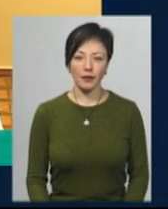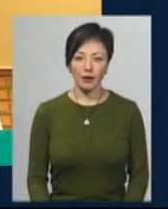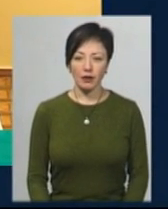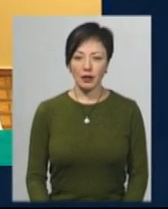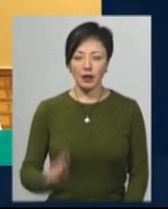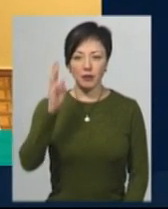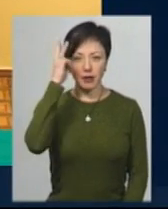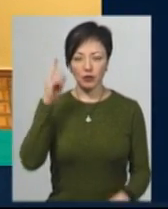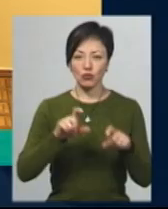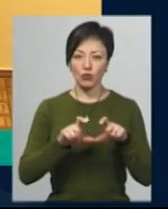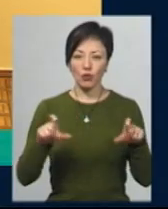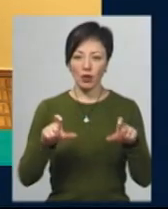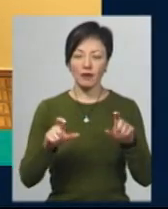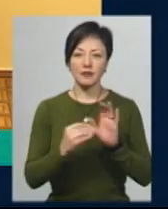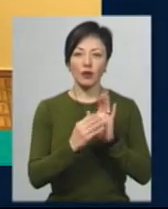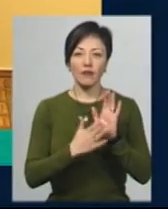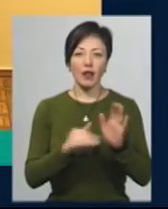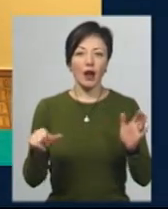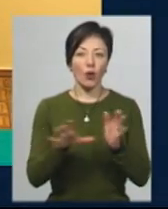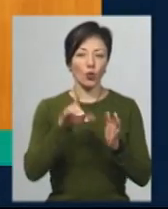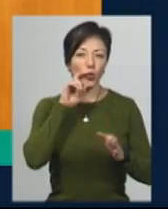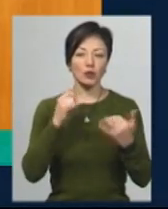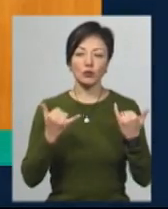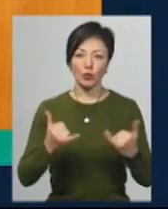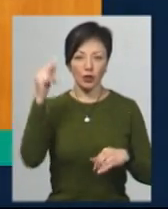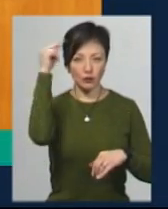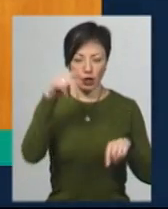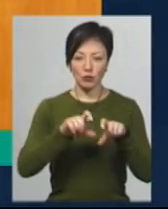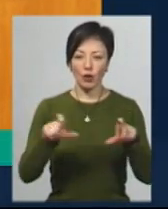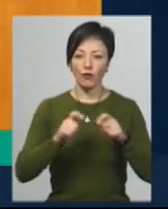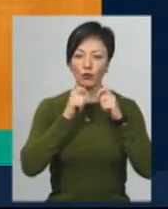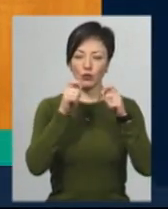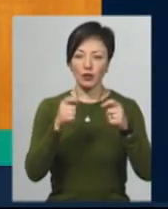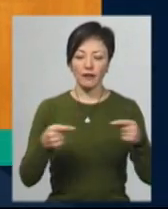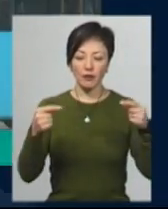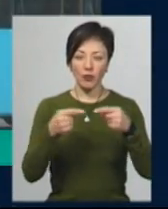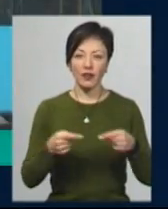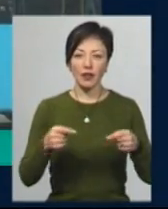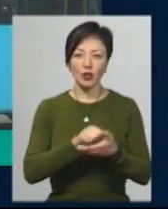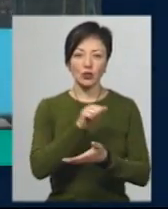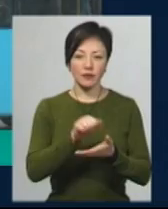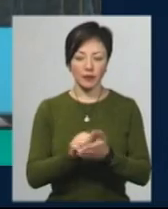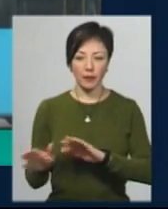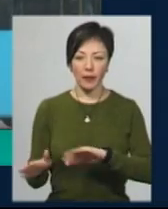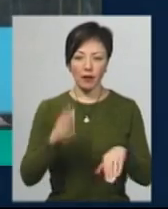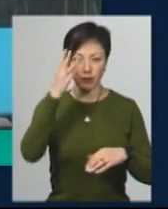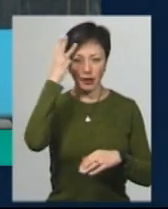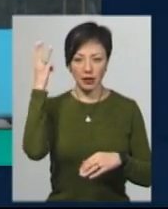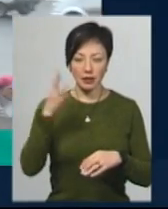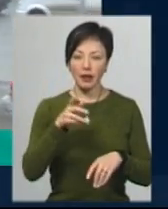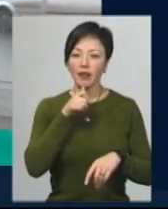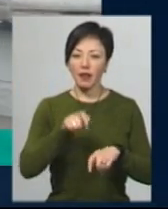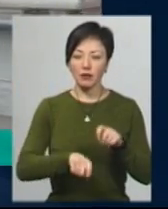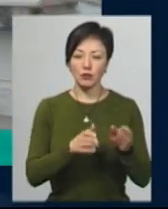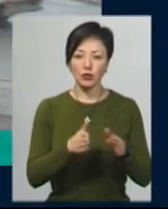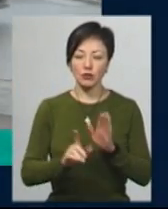Хмельницька школа встановила рекорд України. Сьогодні навчальному закладу вручили відповідний сертифікат. У обласному центрі в тестовому